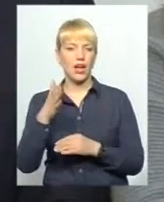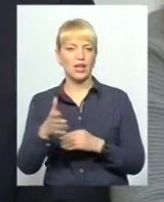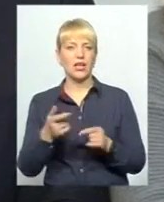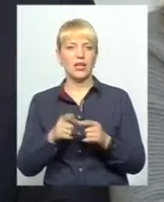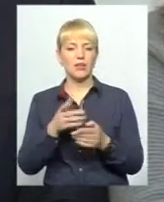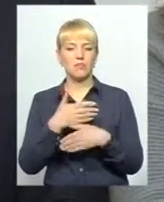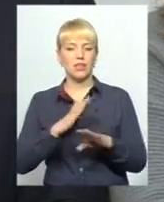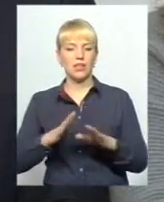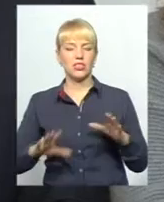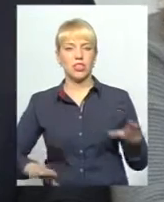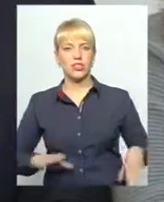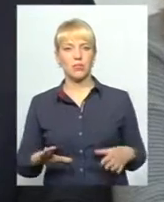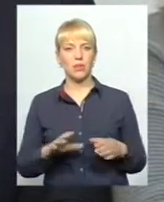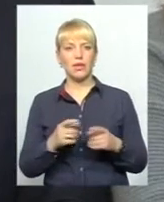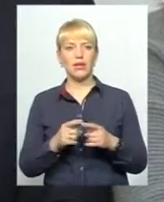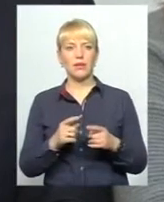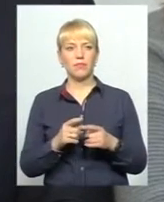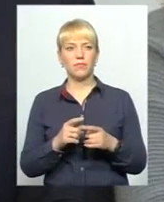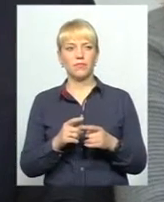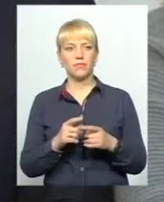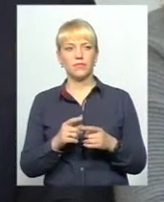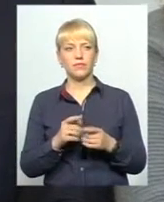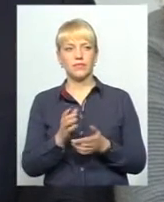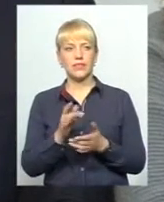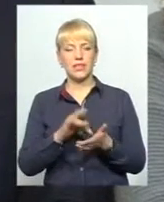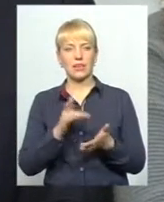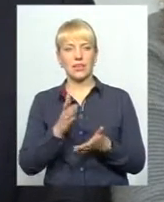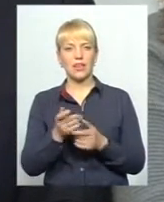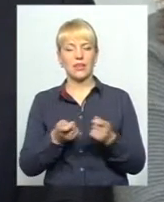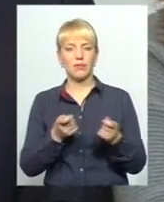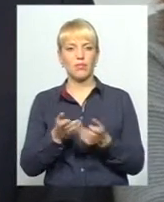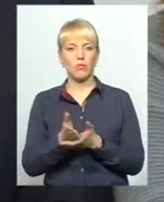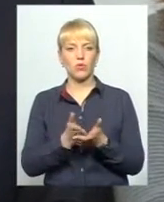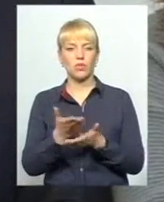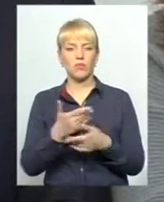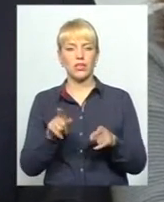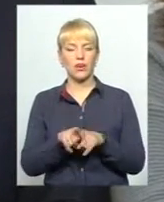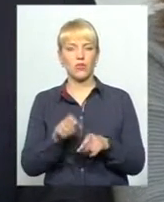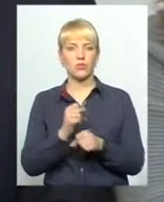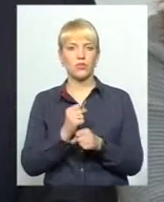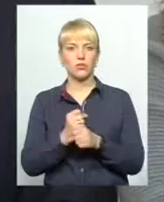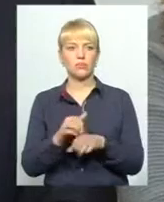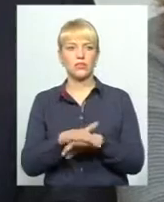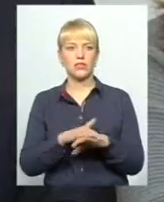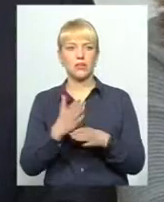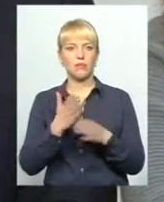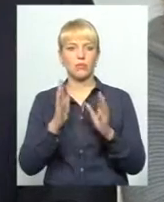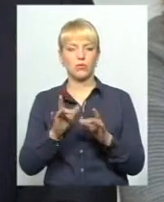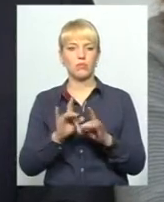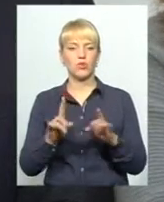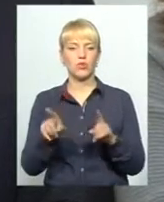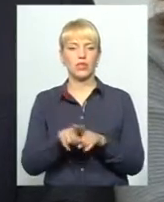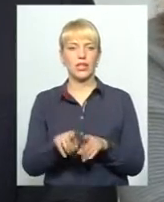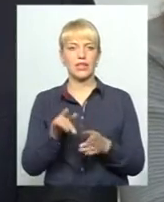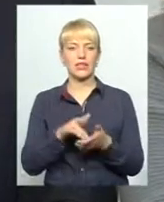тренуємо персонал центрів адміністративних послуг, ми також працюватимемо із населенням. Ми будемо пояснювати, що таке центр